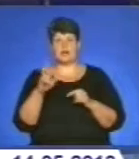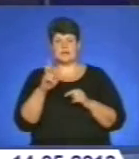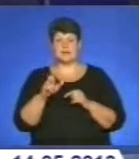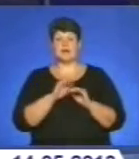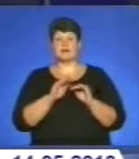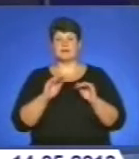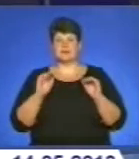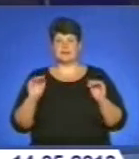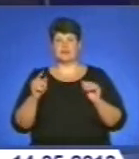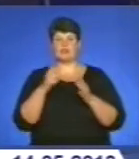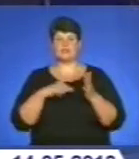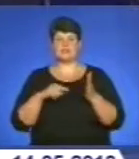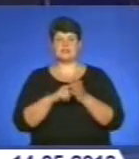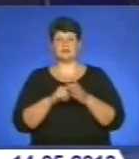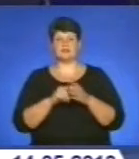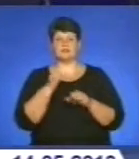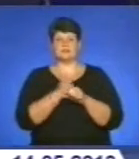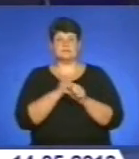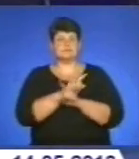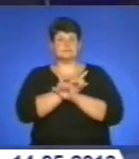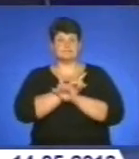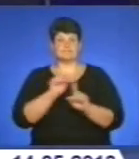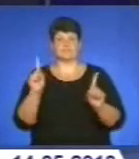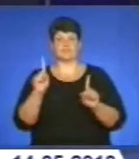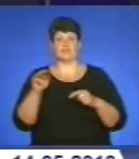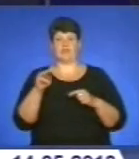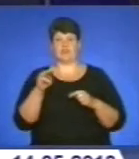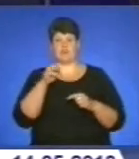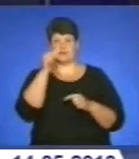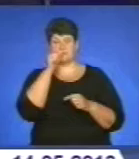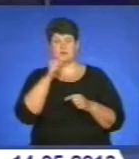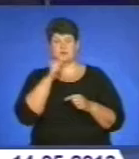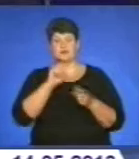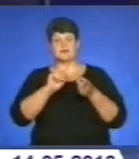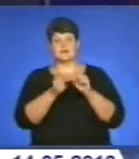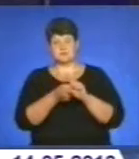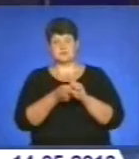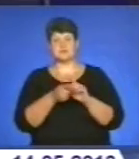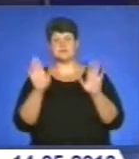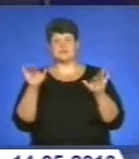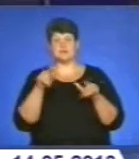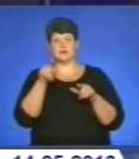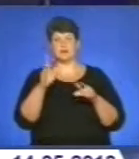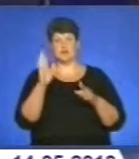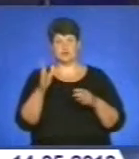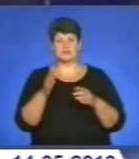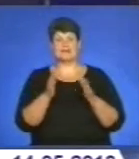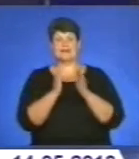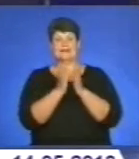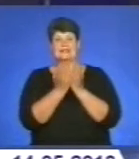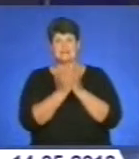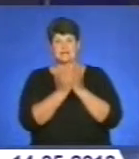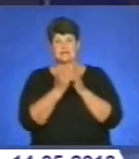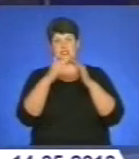школярі міста виготовили оригінальні шпаківні посеред травня. Але замість птахів у них житимуть книжки. Шпаківні в